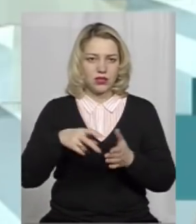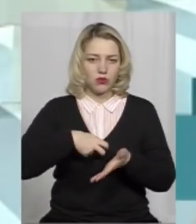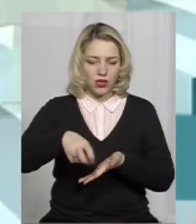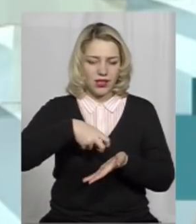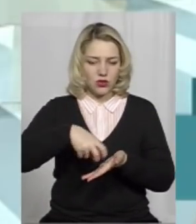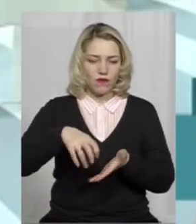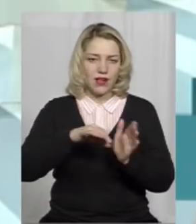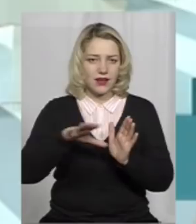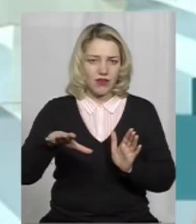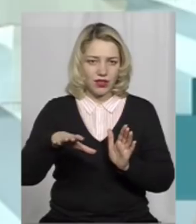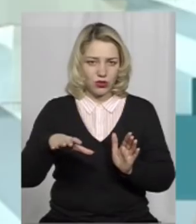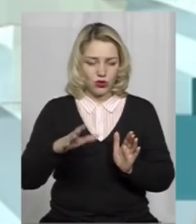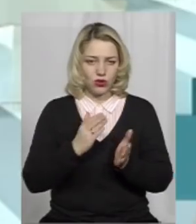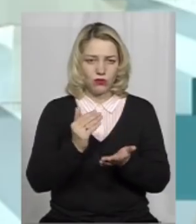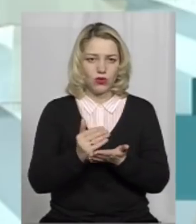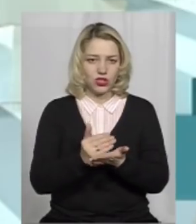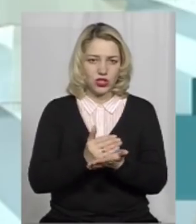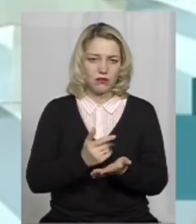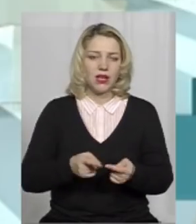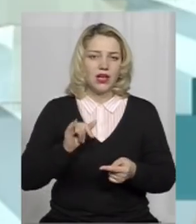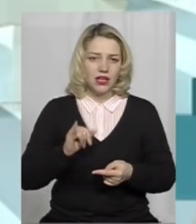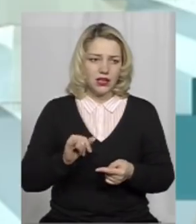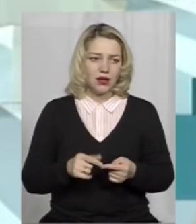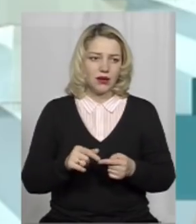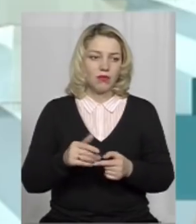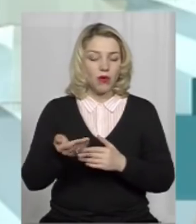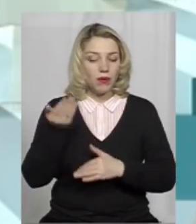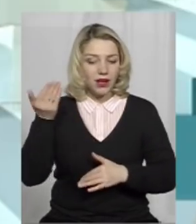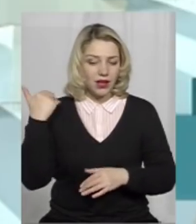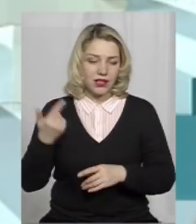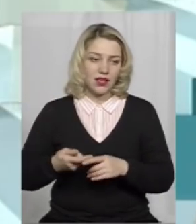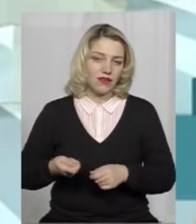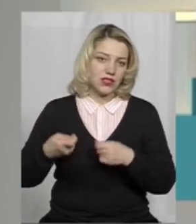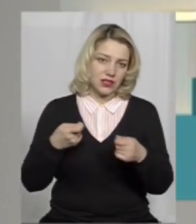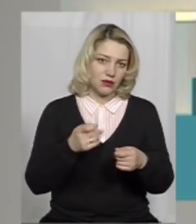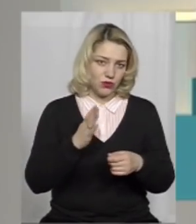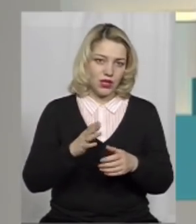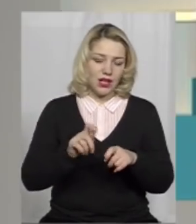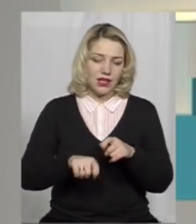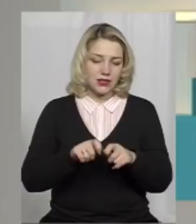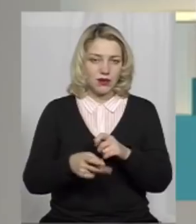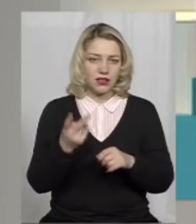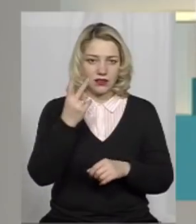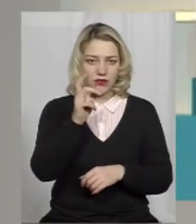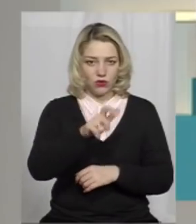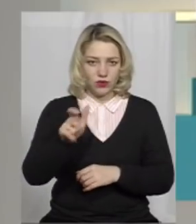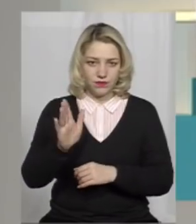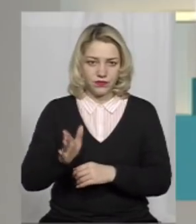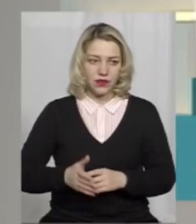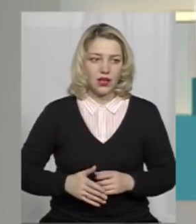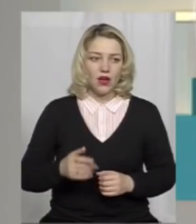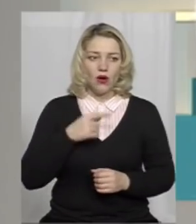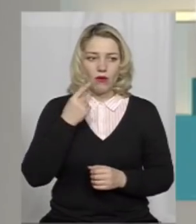в електронному режимі попередити вчителя про візит експертів. Таких експертів буде два. А йдеться про